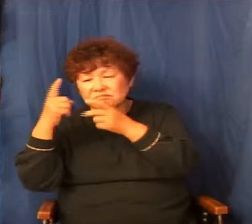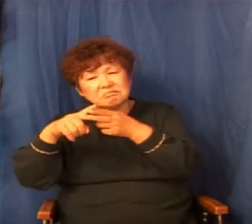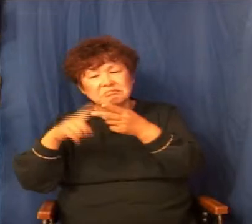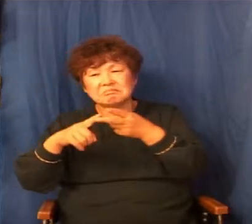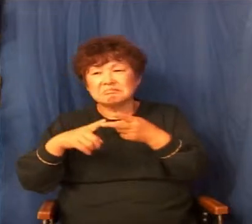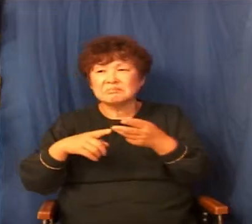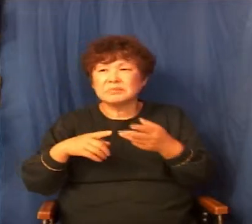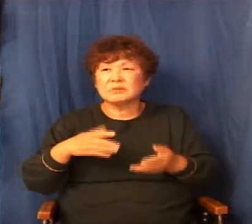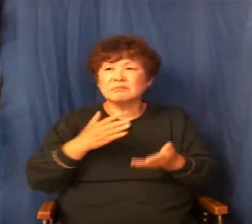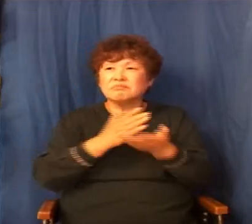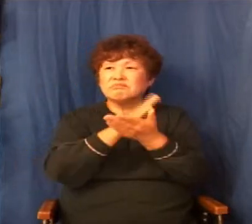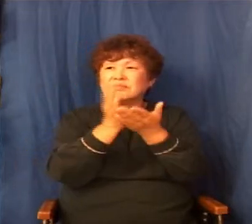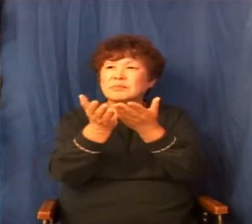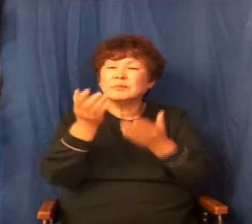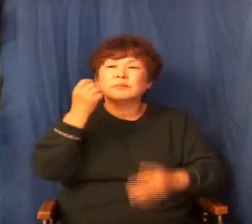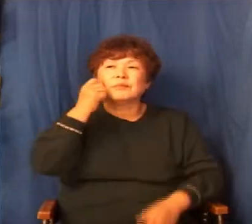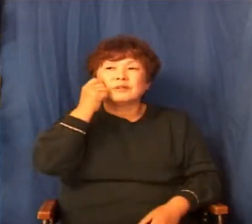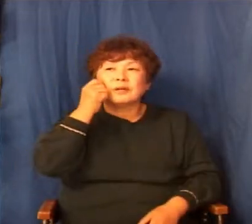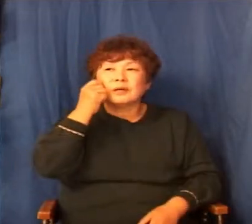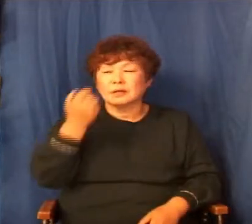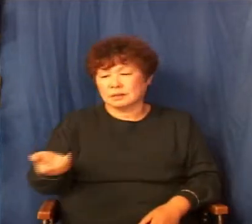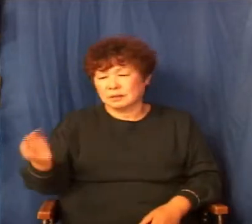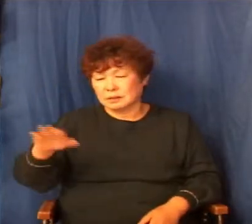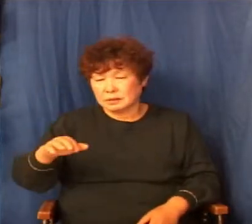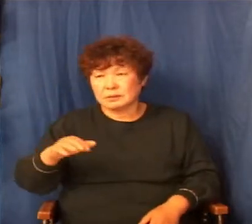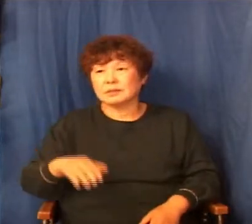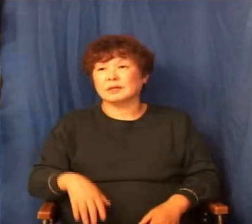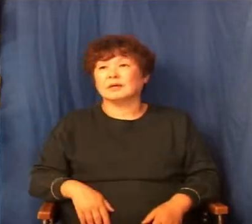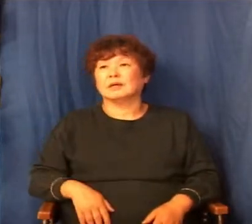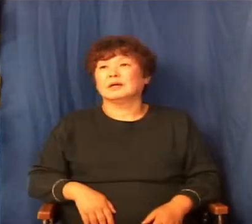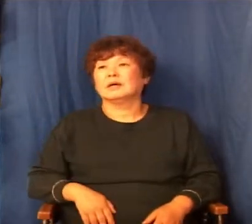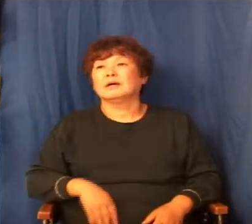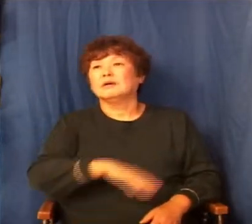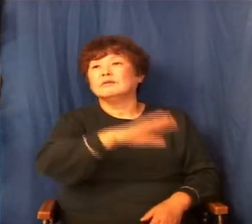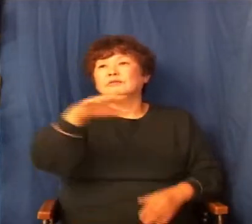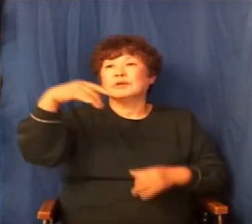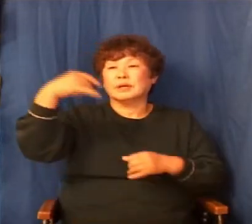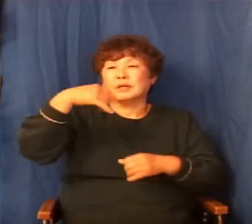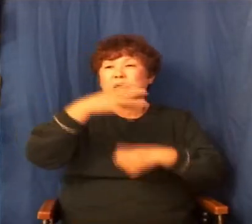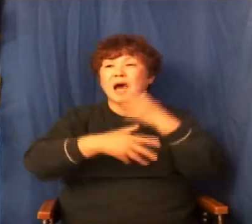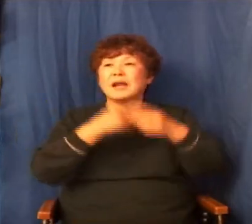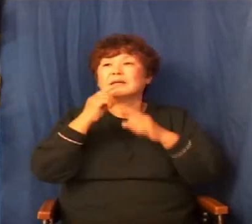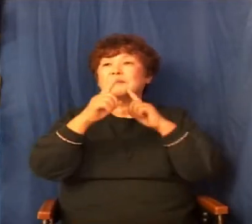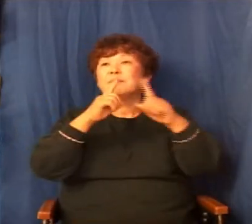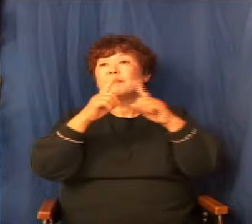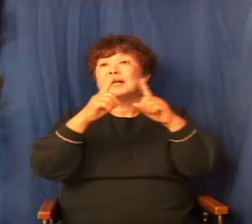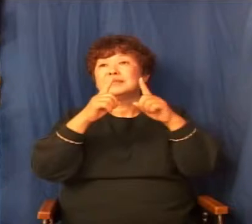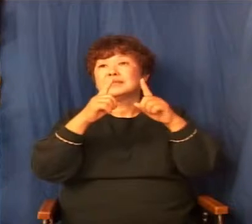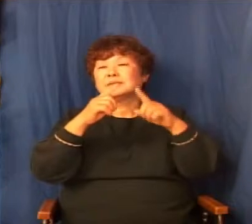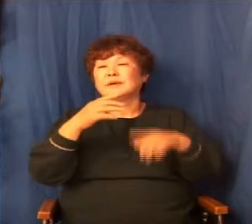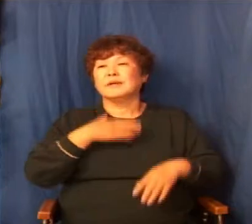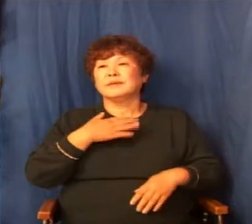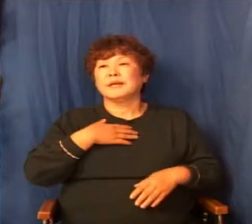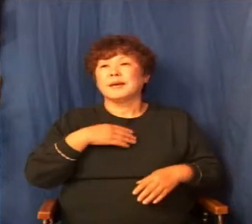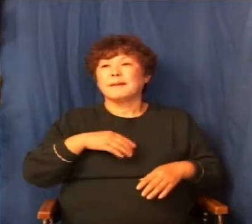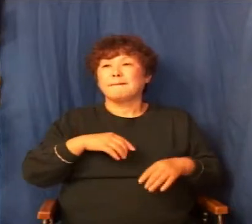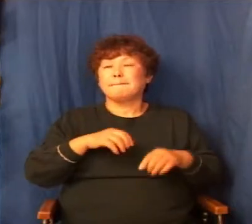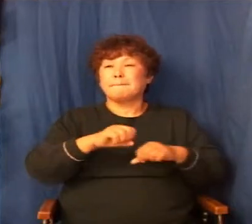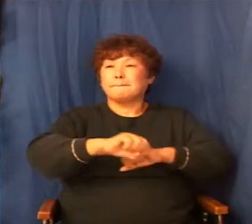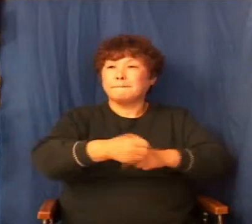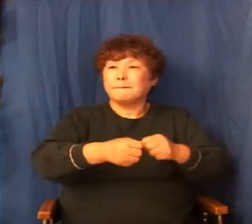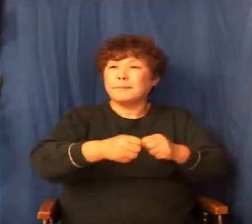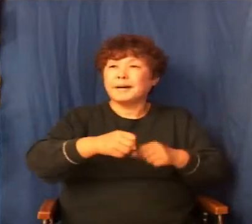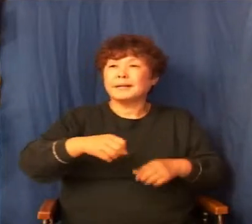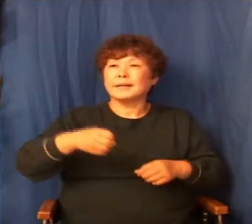몰라요 그러나 강점이 하나 있는데 뭐냐면 우리에게는 하나님의 말씀 내 발의 등이요 내 길에